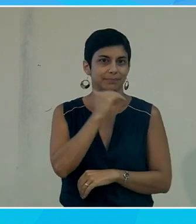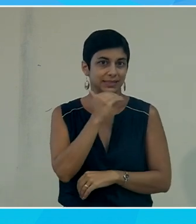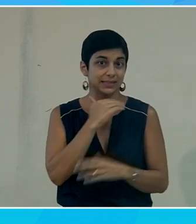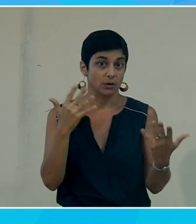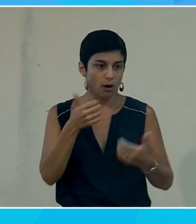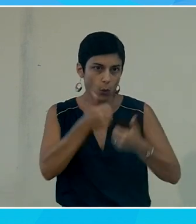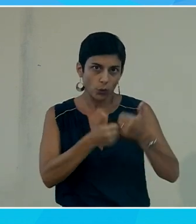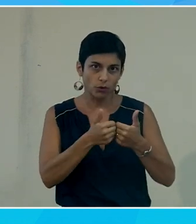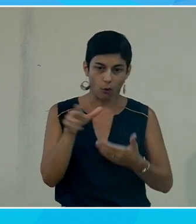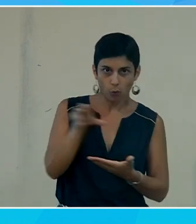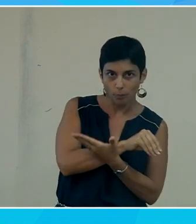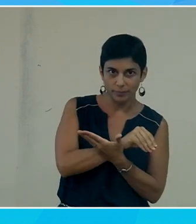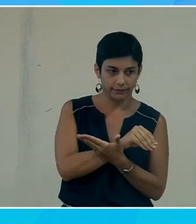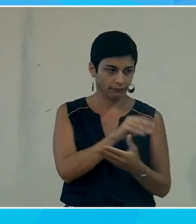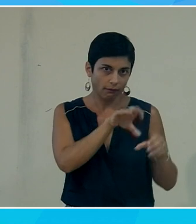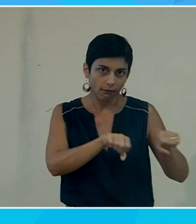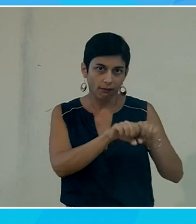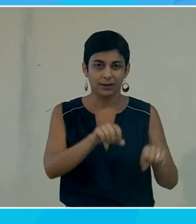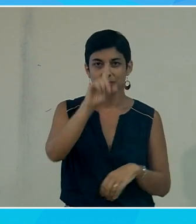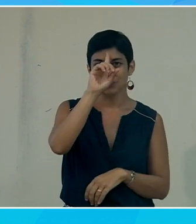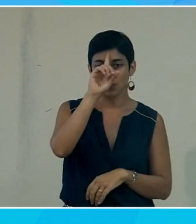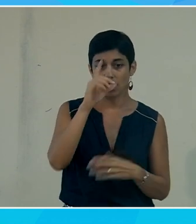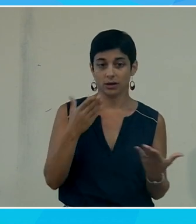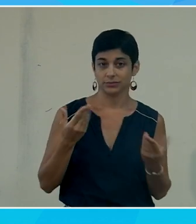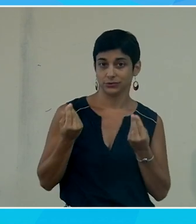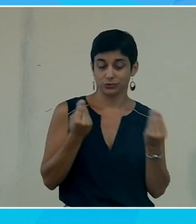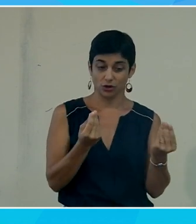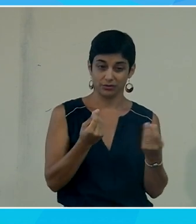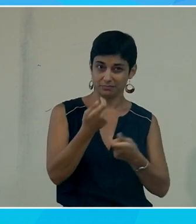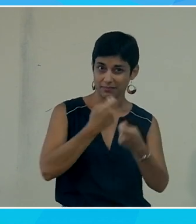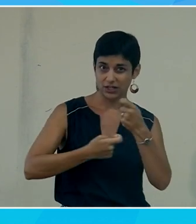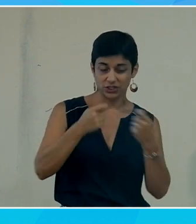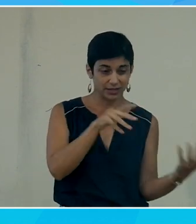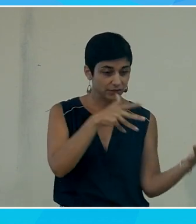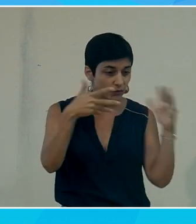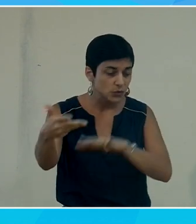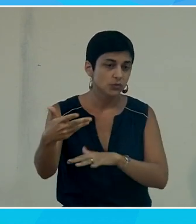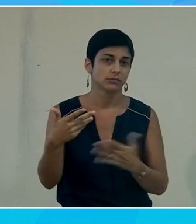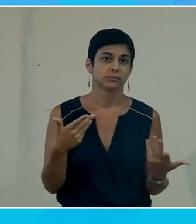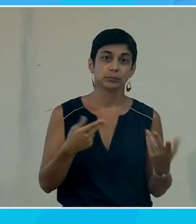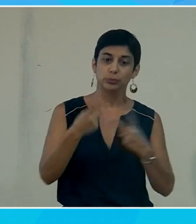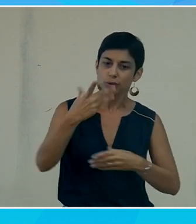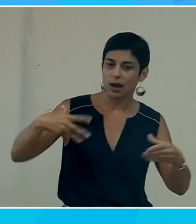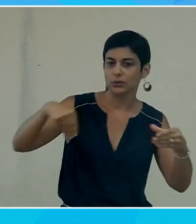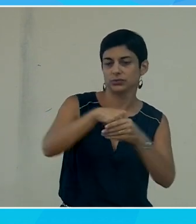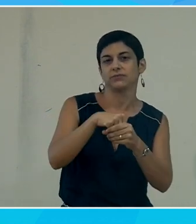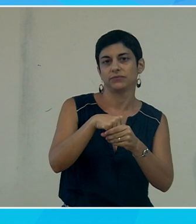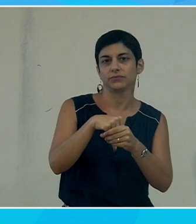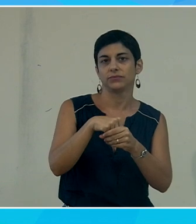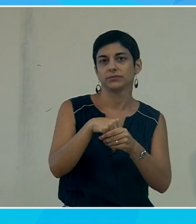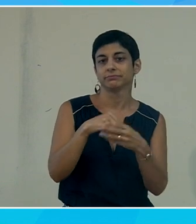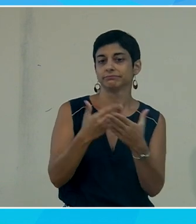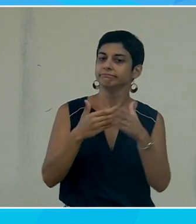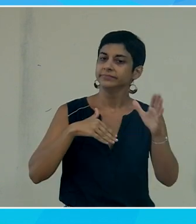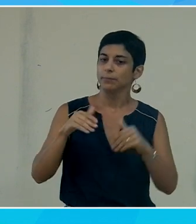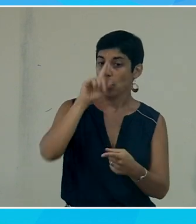'est que les concurrents fassent la même chose parce qu'en définitif ça permet de faire évoluer le marché ça te permet d'être beaucoup plus inclusif et c'est vraiment dans la démarche dans laquelle